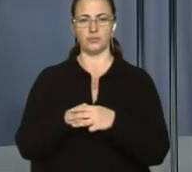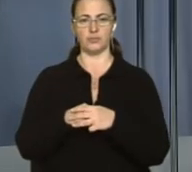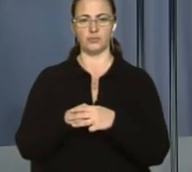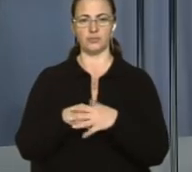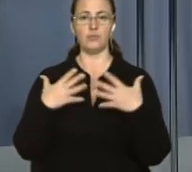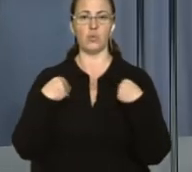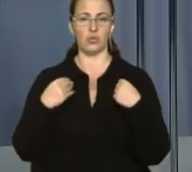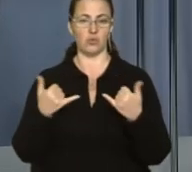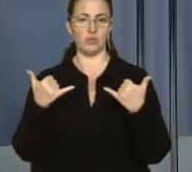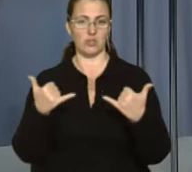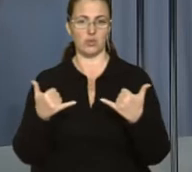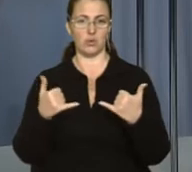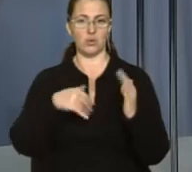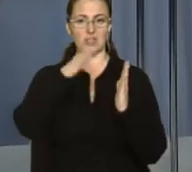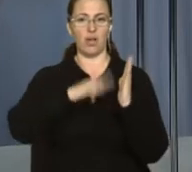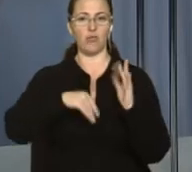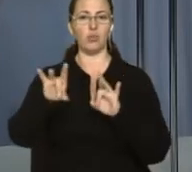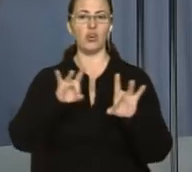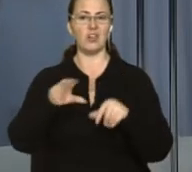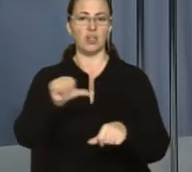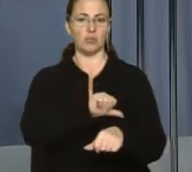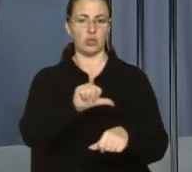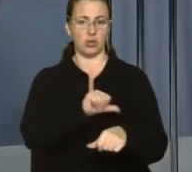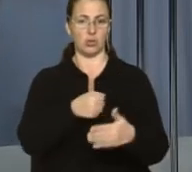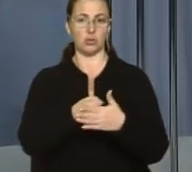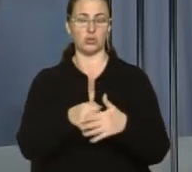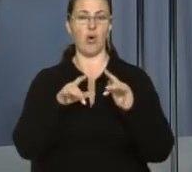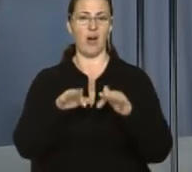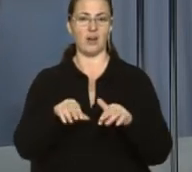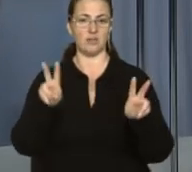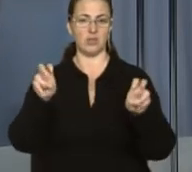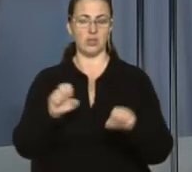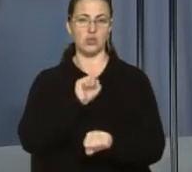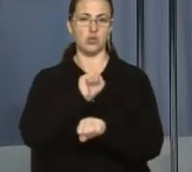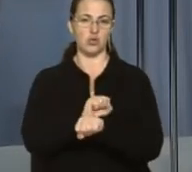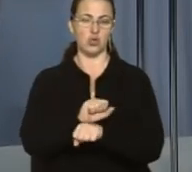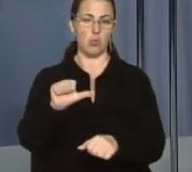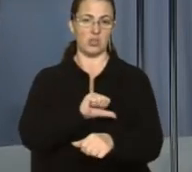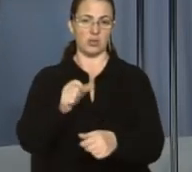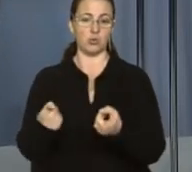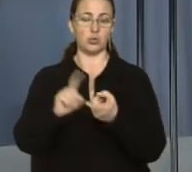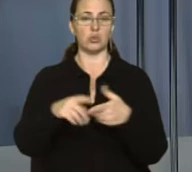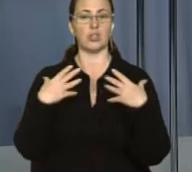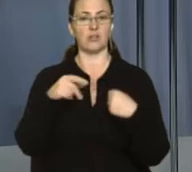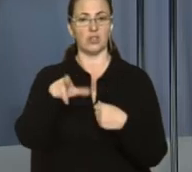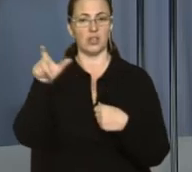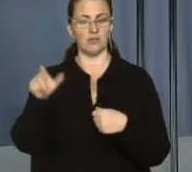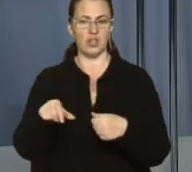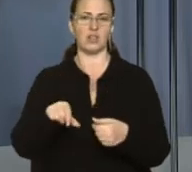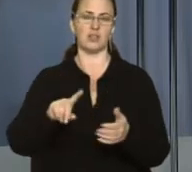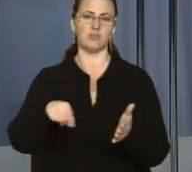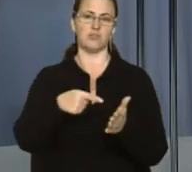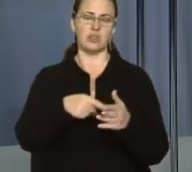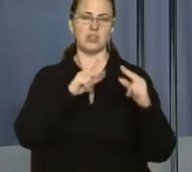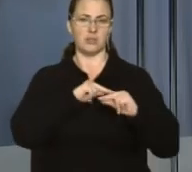У Львові сьогодні зафарбовували рекламу наркотиків. До акції «Стоп наркотик» долучилися львів'яни, комунальники та патрульні.